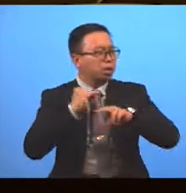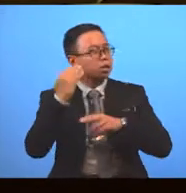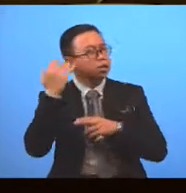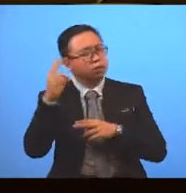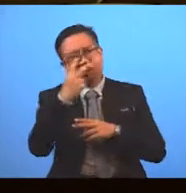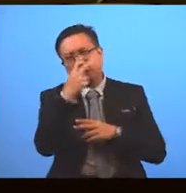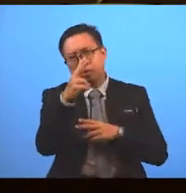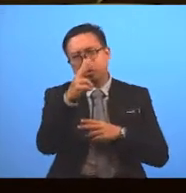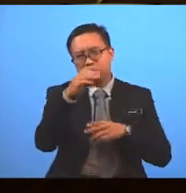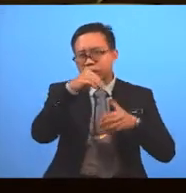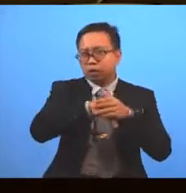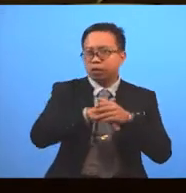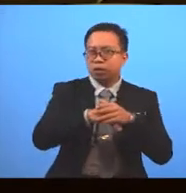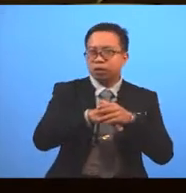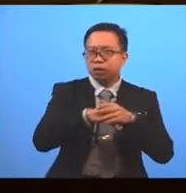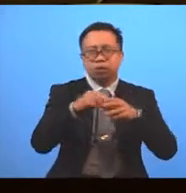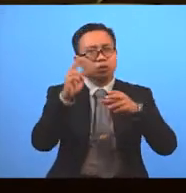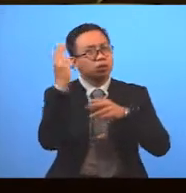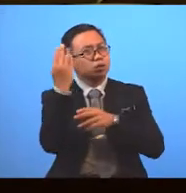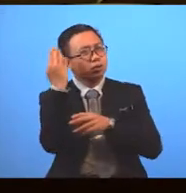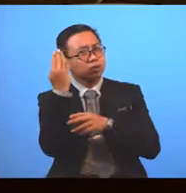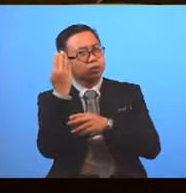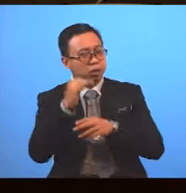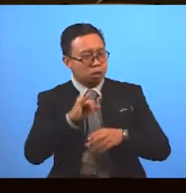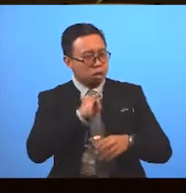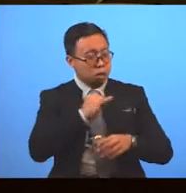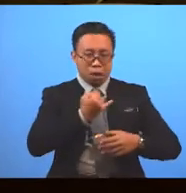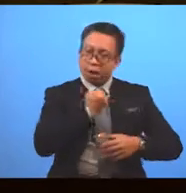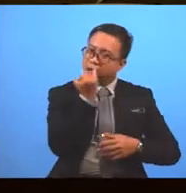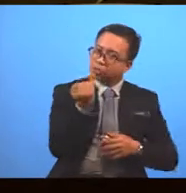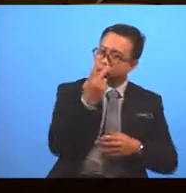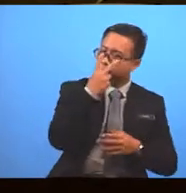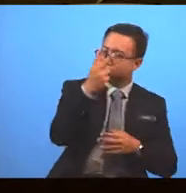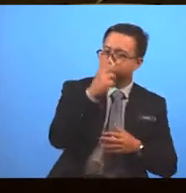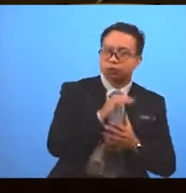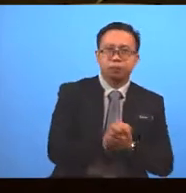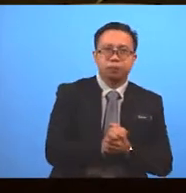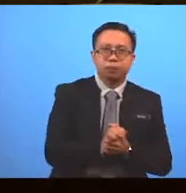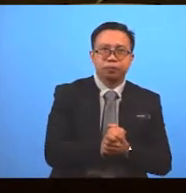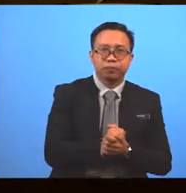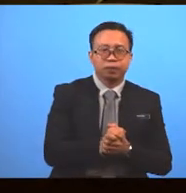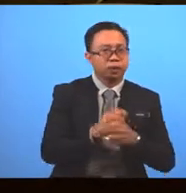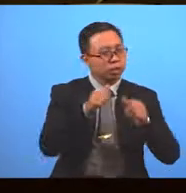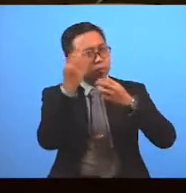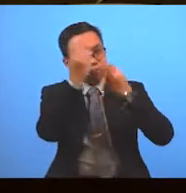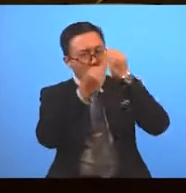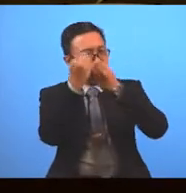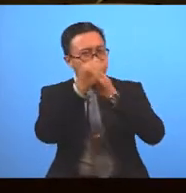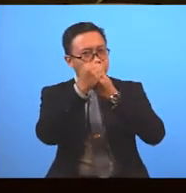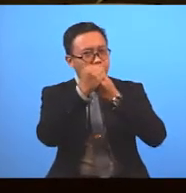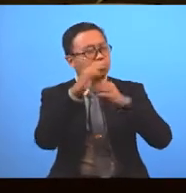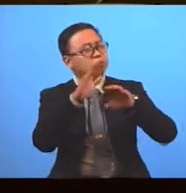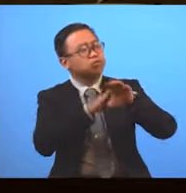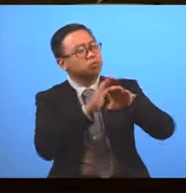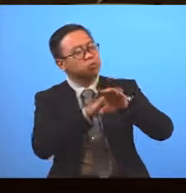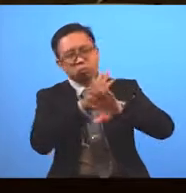ever seen In this genre And I thoroughly enjoyed it The pacing of this movie Didn't feel too